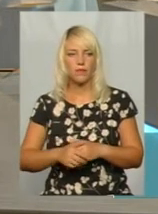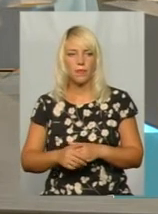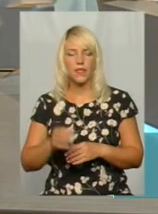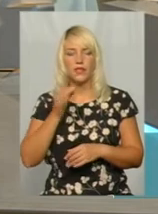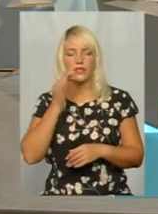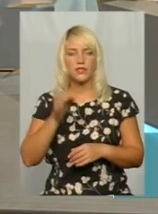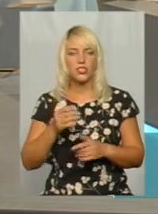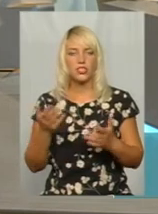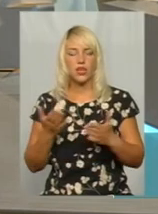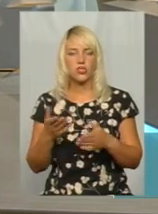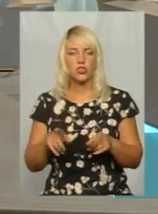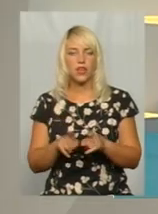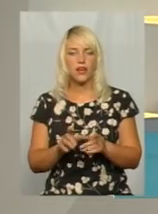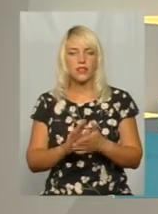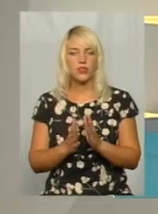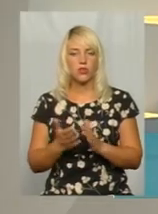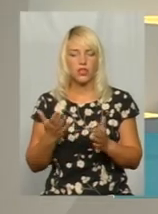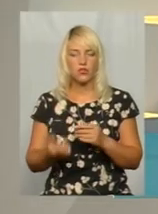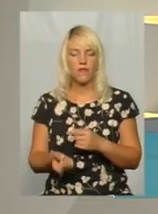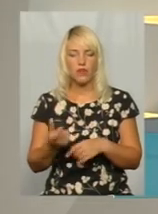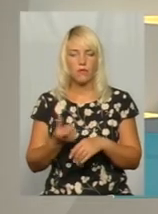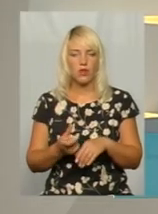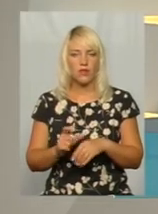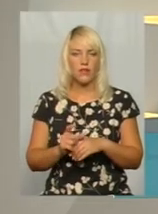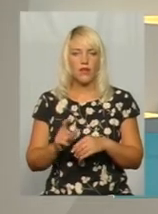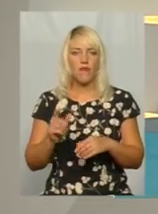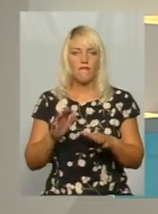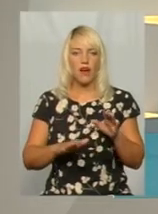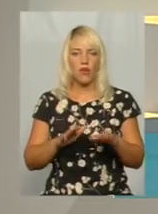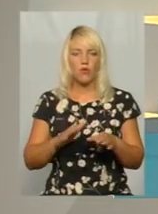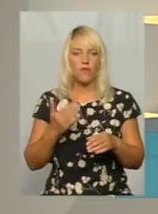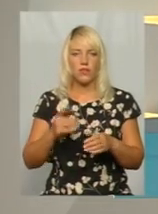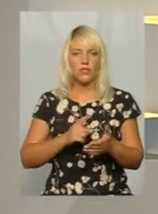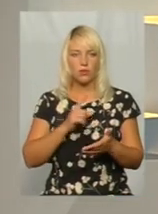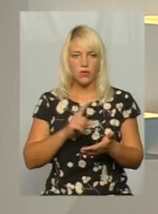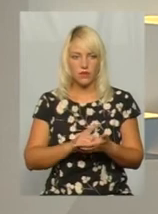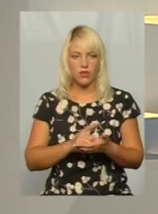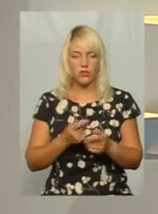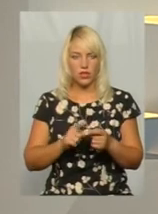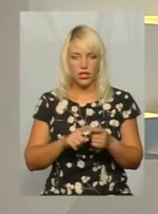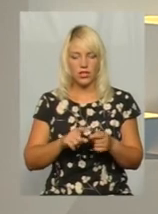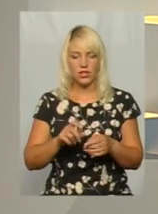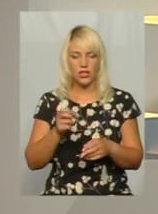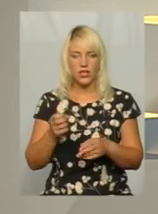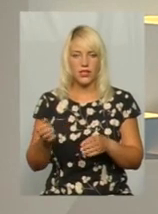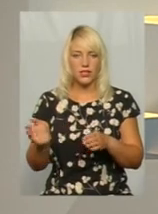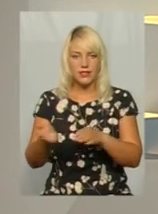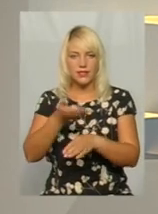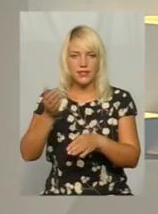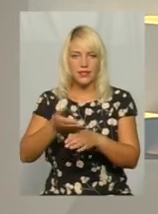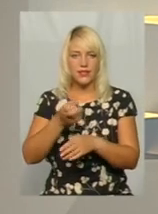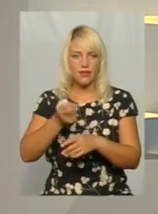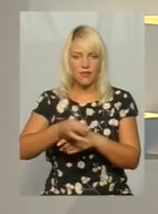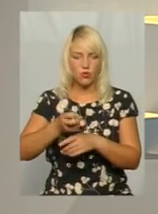Скажіть, якщо така ситуація, що ви виявили в мірну вагу, зобов'язуєте її скинути, так як ми чули в коментарі пана